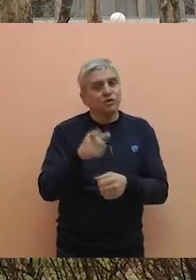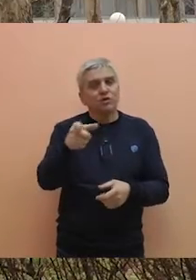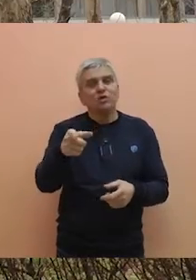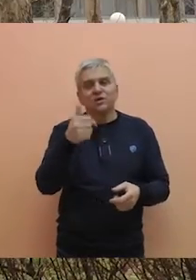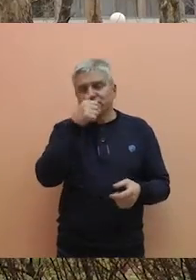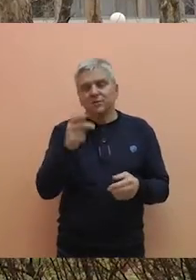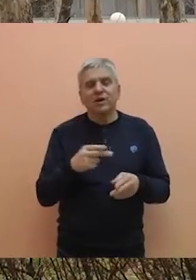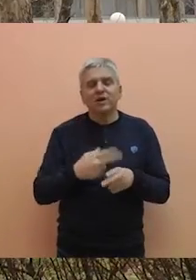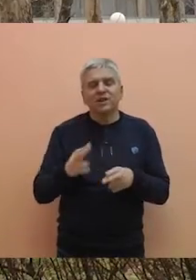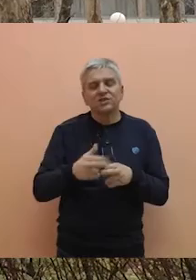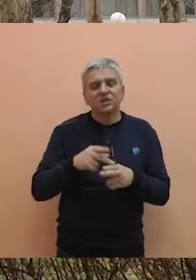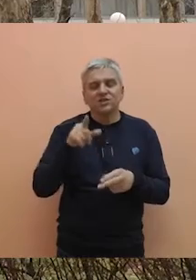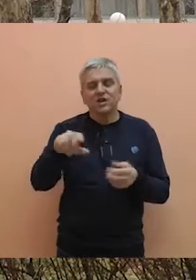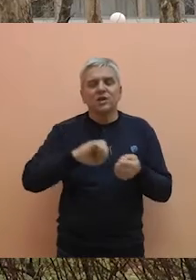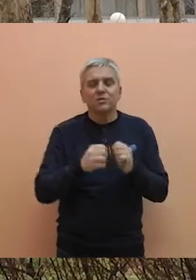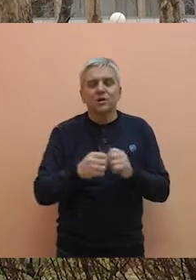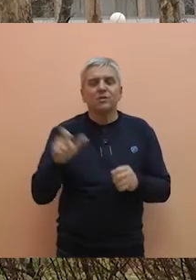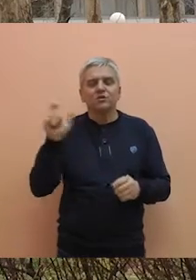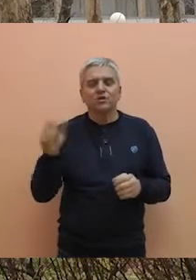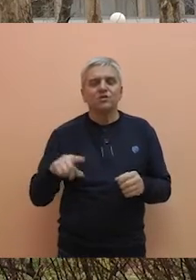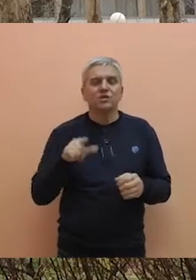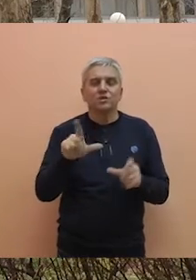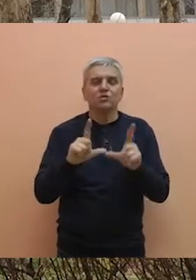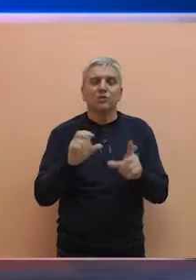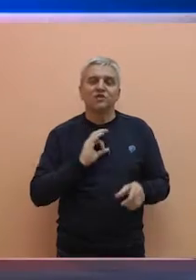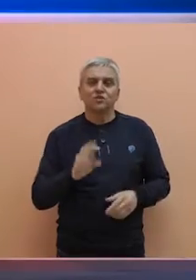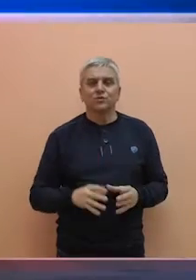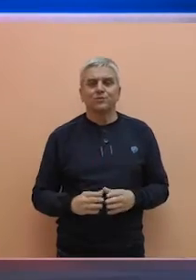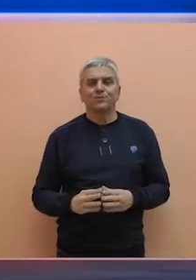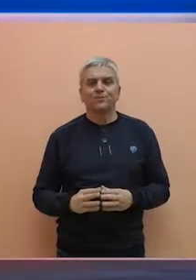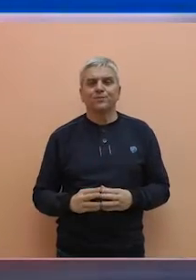se što pre rešio aktuelni socijalni problem u Bečaju.